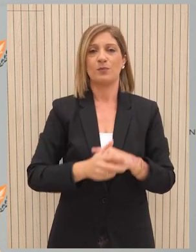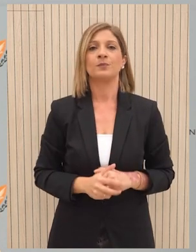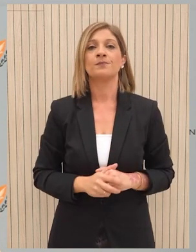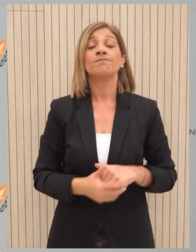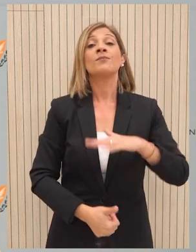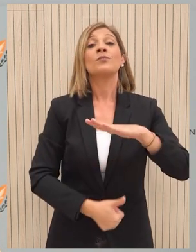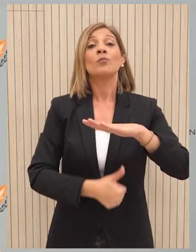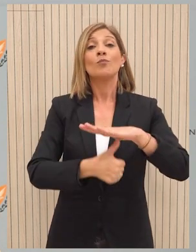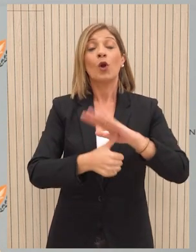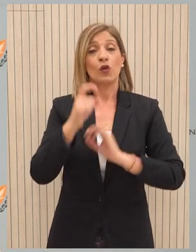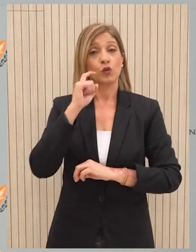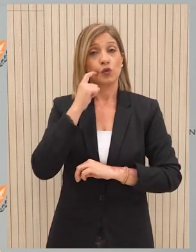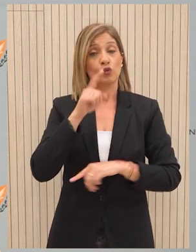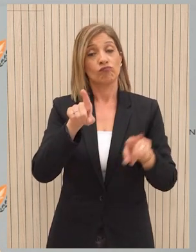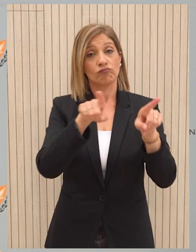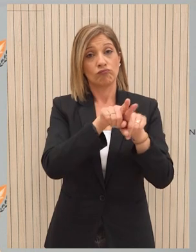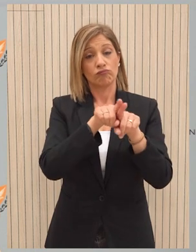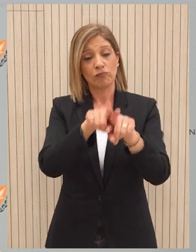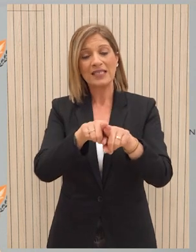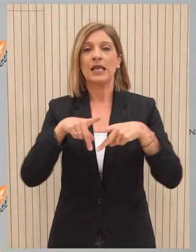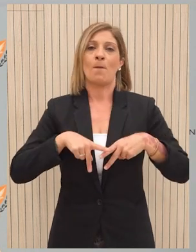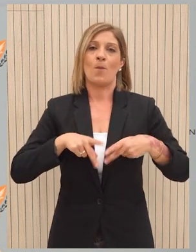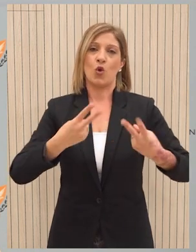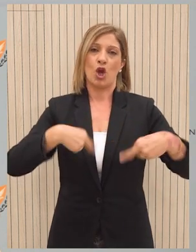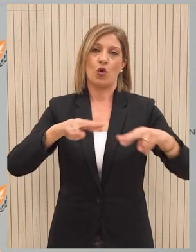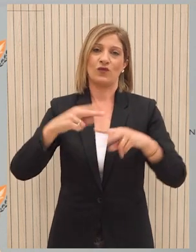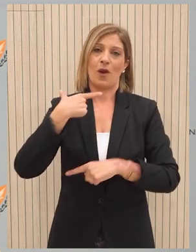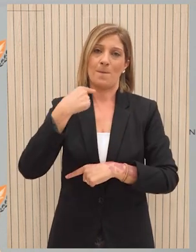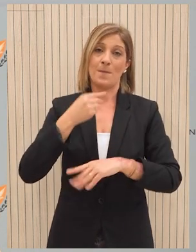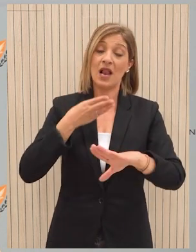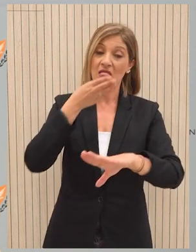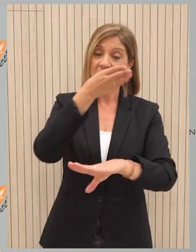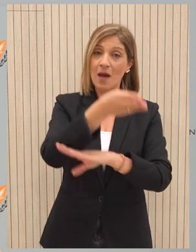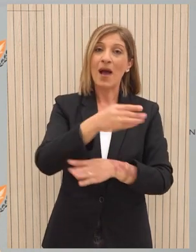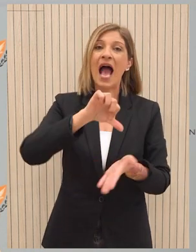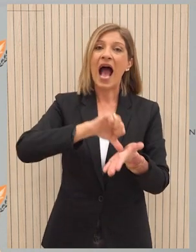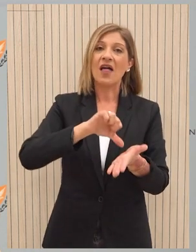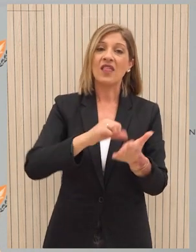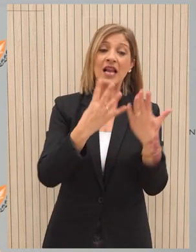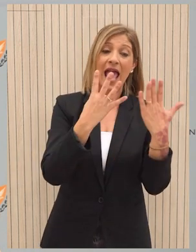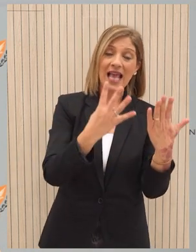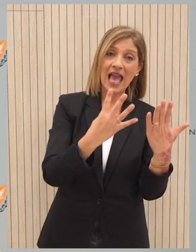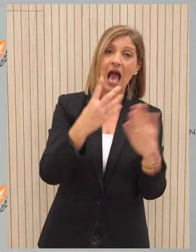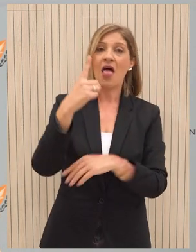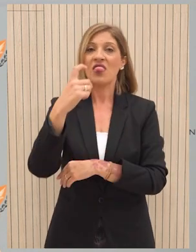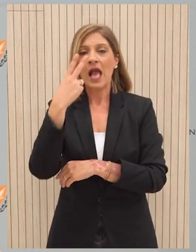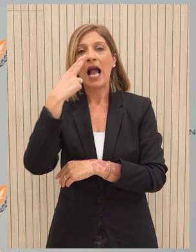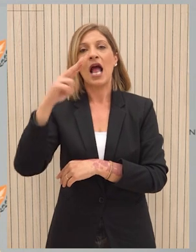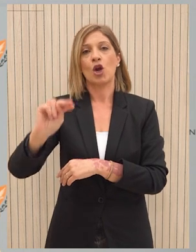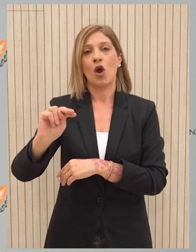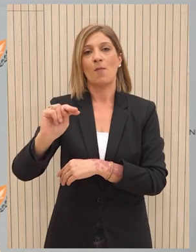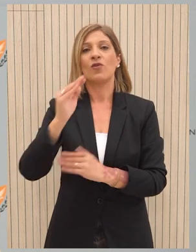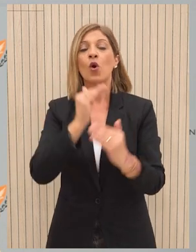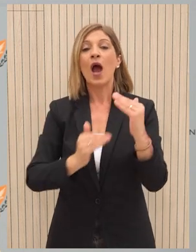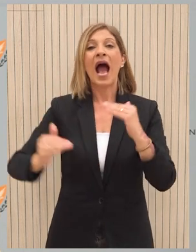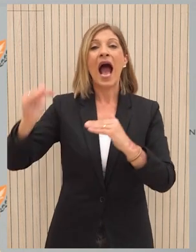Ο πρόεδρος της Δημοκρατίας, συνοδευόμενος από μέλη του Υπουργικού Συμβουλίου θα μεταβούν στην Αθήνα στις 9 και 10 Νοευρίου όπου θα πραγματοποιηθεί το